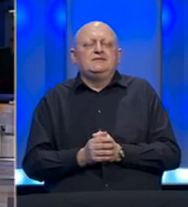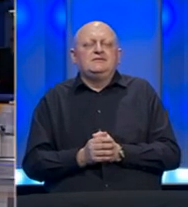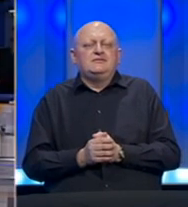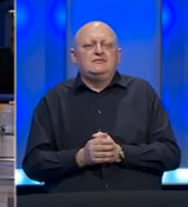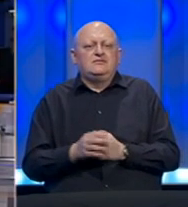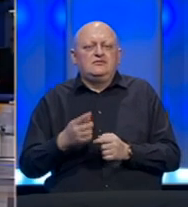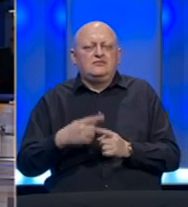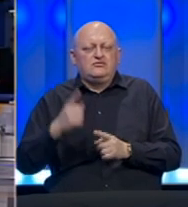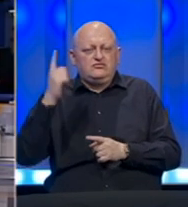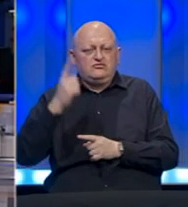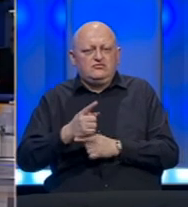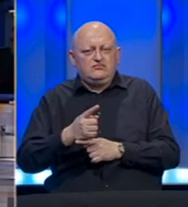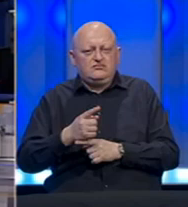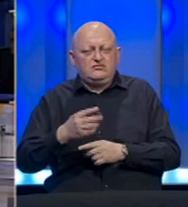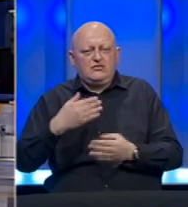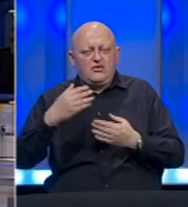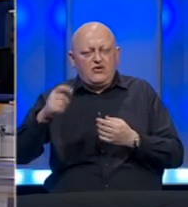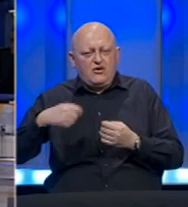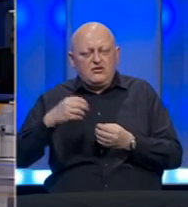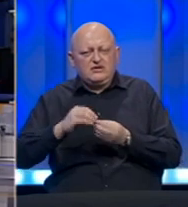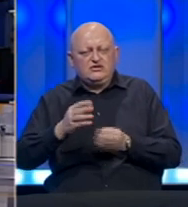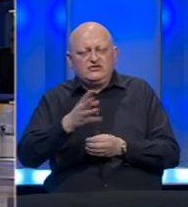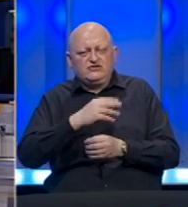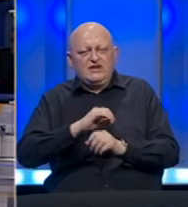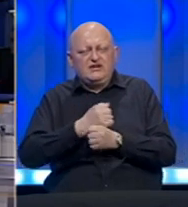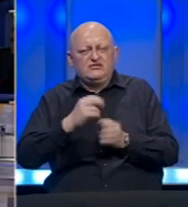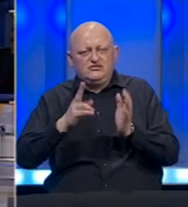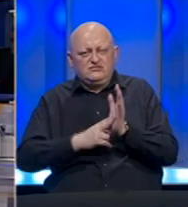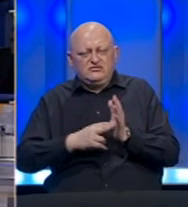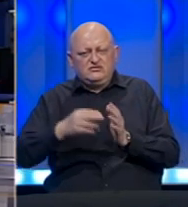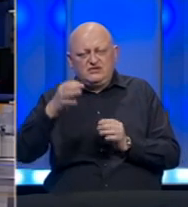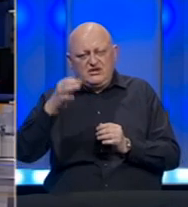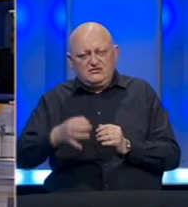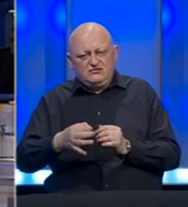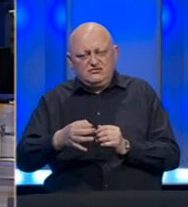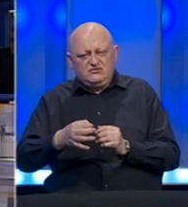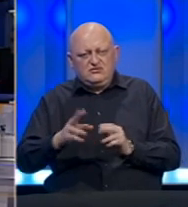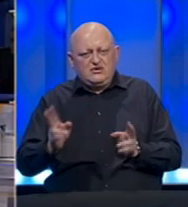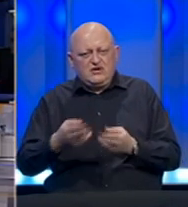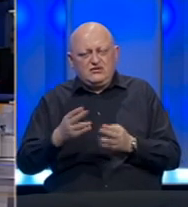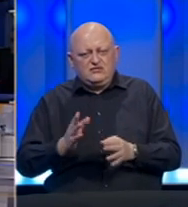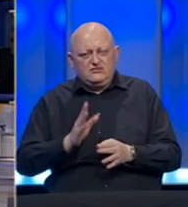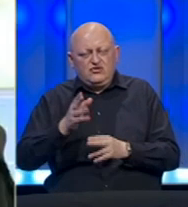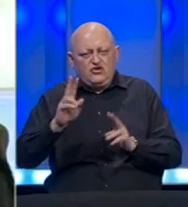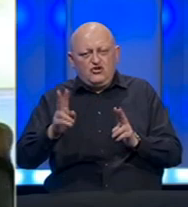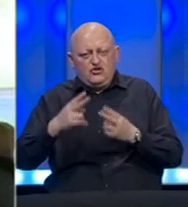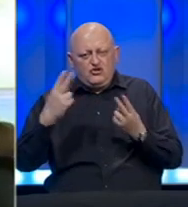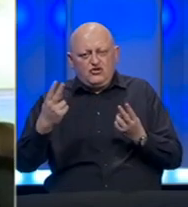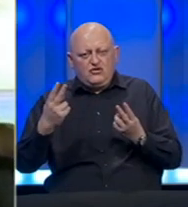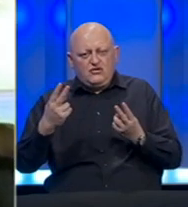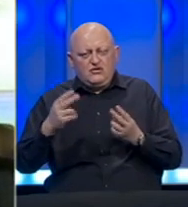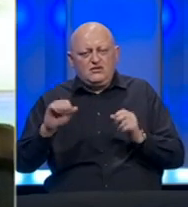Povodom odluke da se na predskonferencijama kriznog štaba Hercegovačko-Neretvanskog kantona, onemogući prisustvo novinarima,